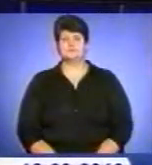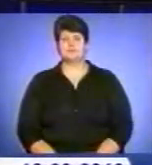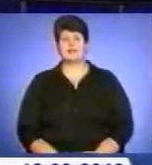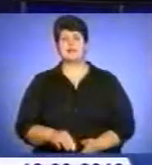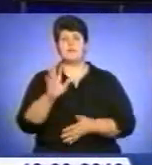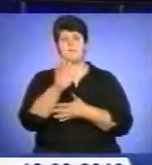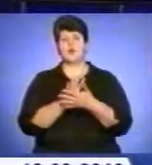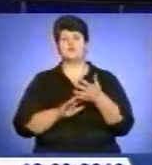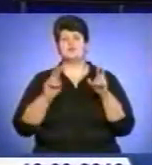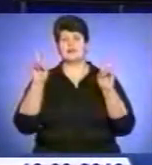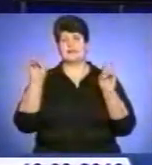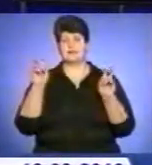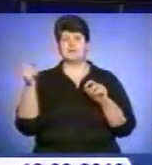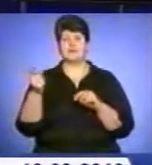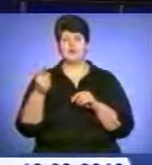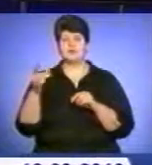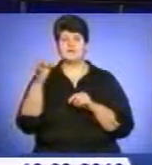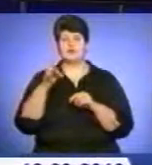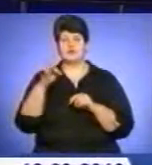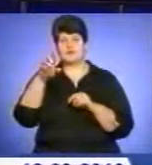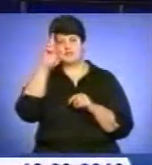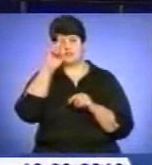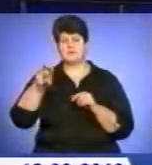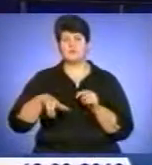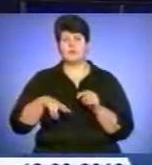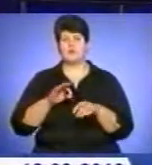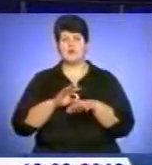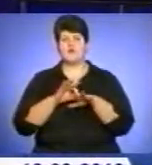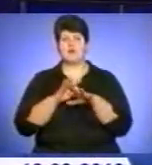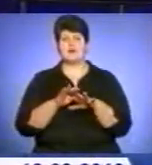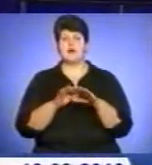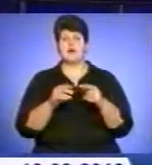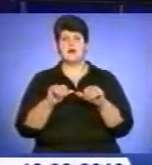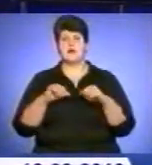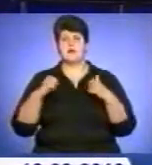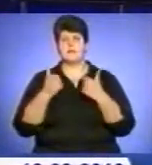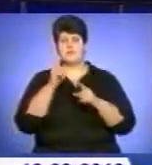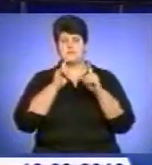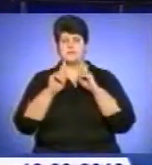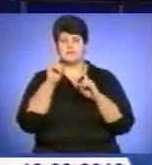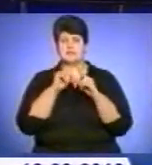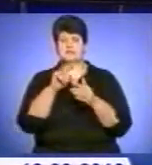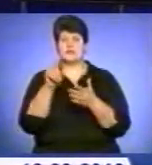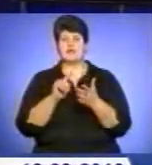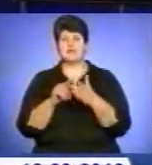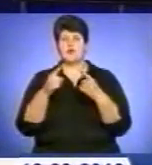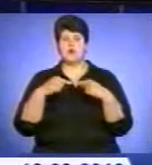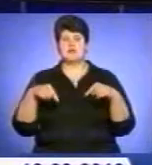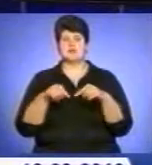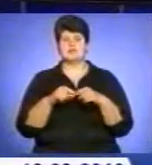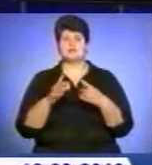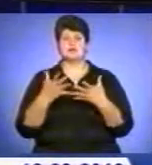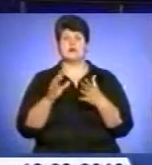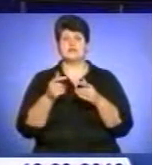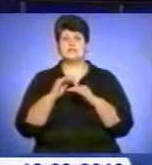продовження теми. У Тернопільській районі державній адміністрації проведено апаратну нараду з питань організації комплексу веснянопольових